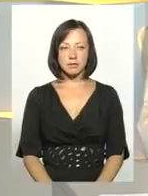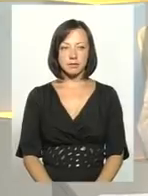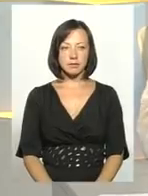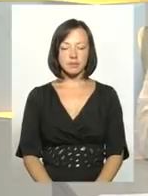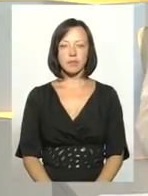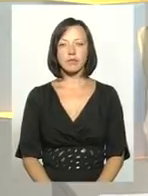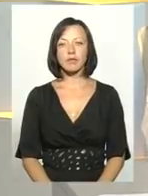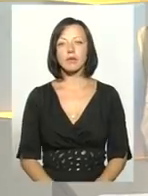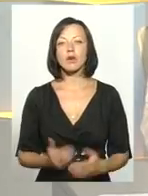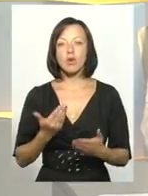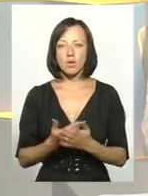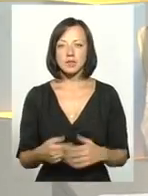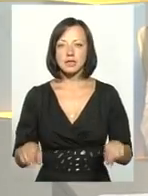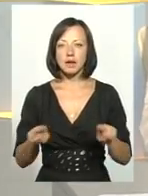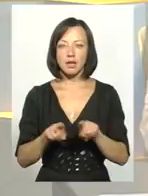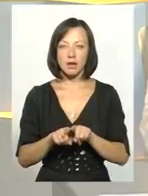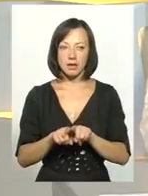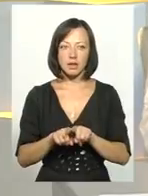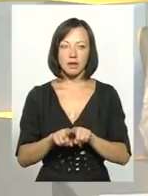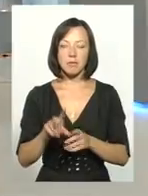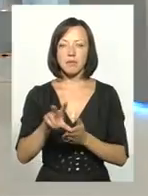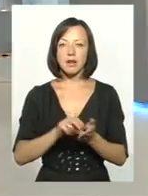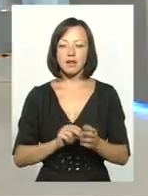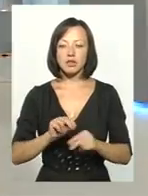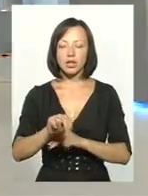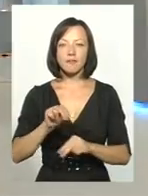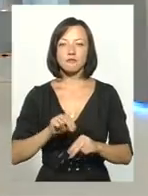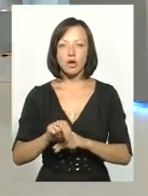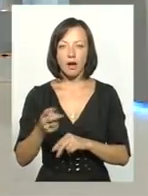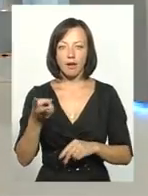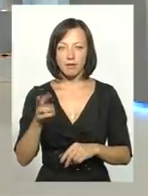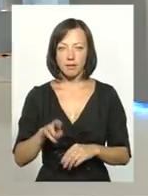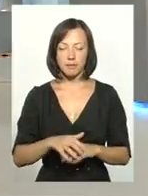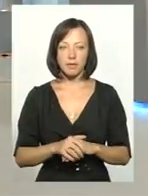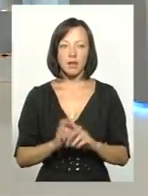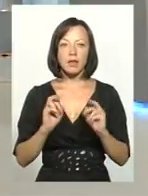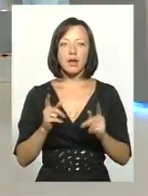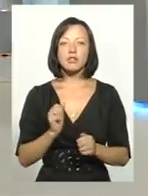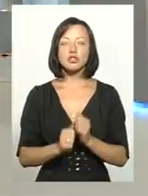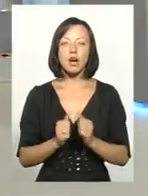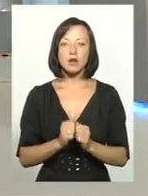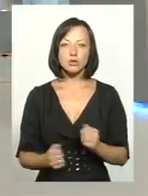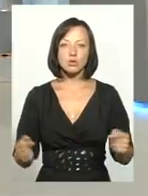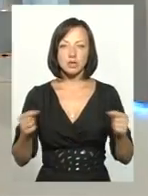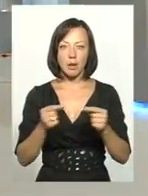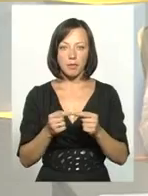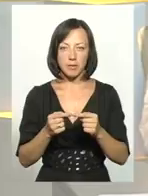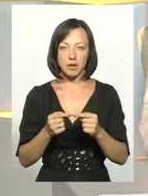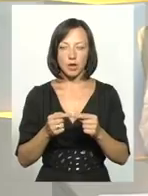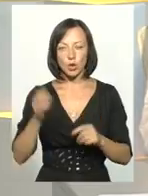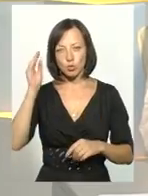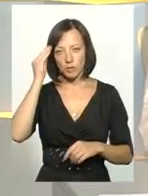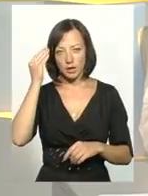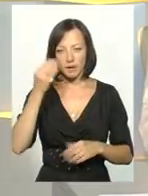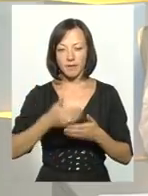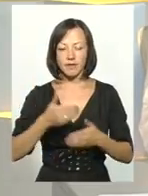Ось такі приклади навчання. До речі, як часто саме думки